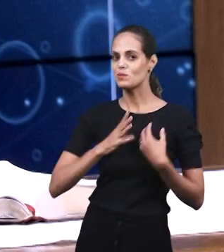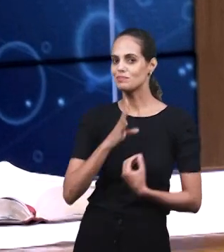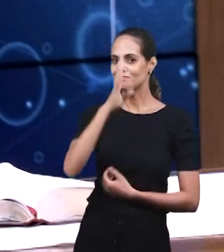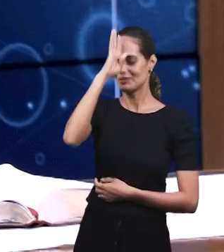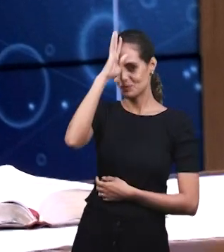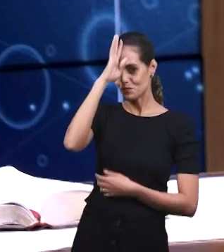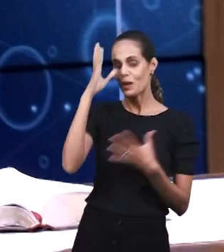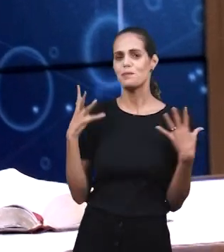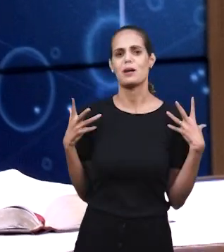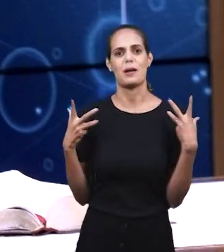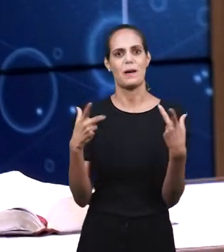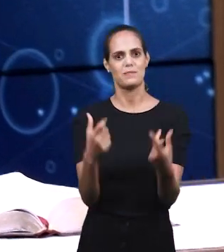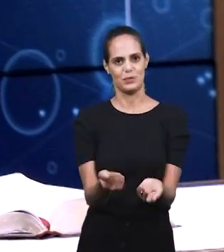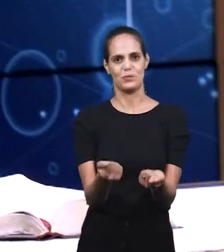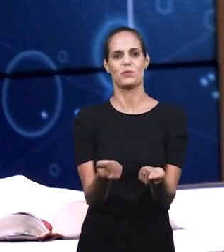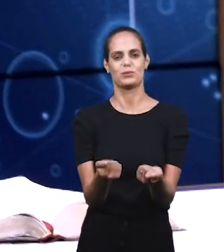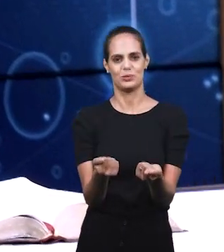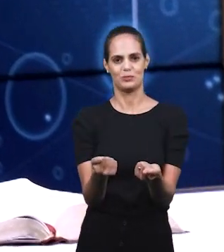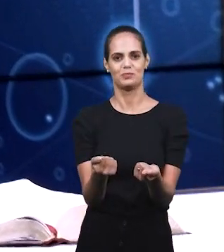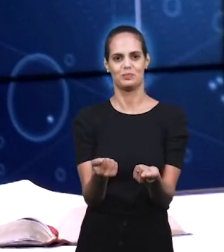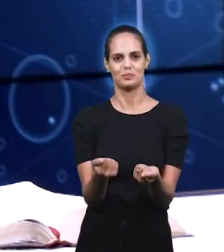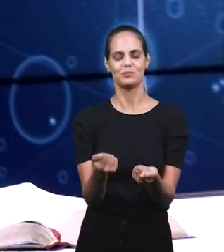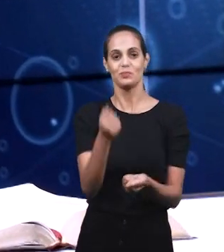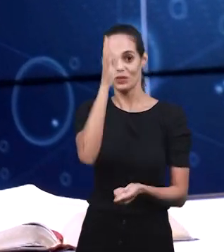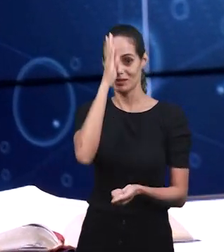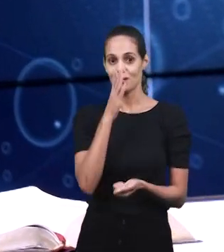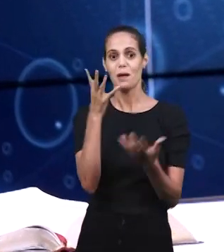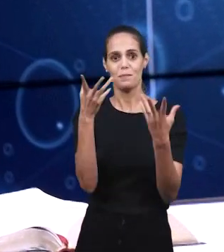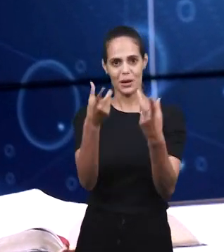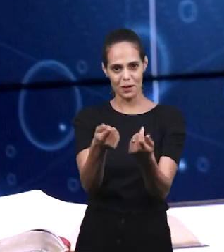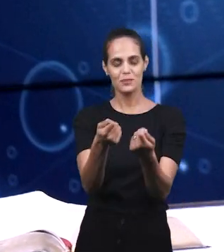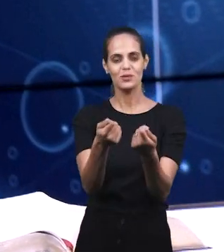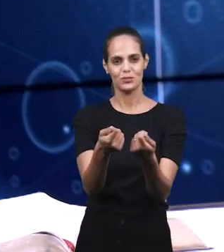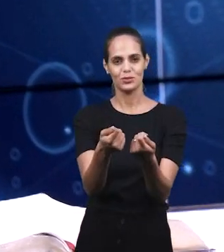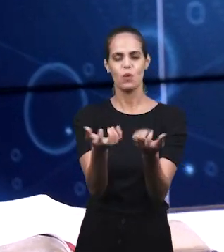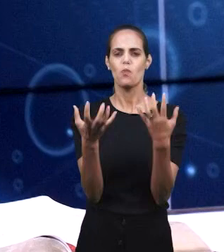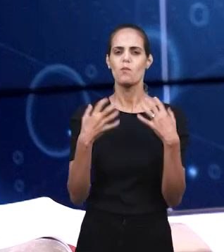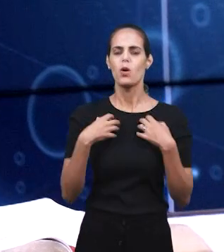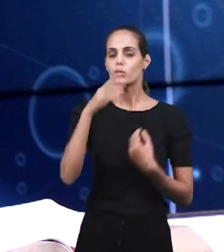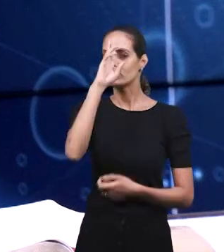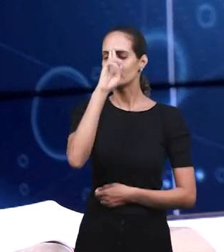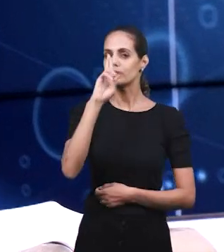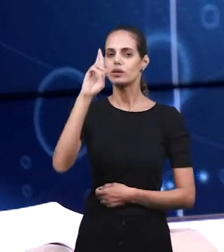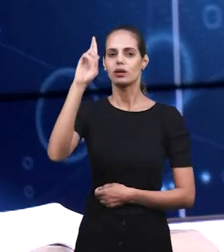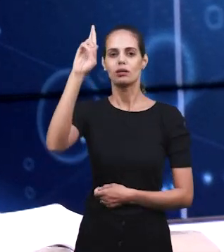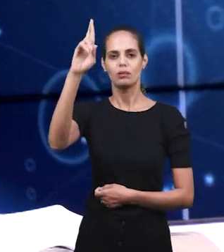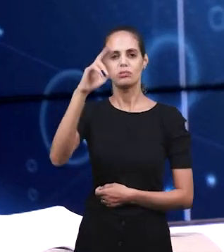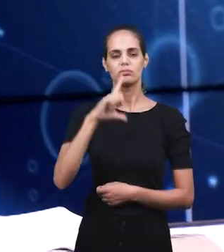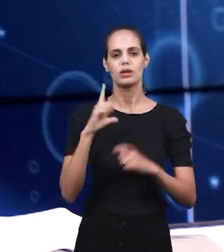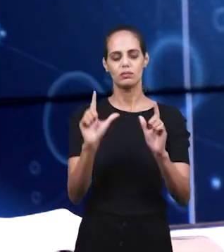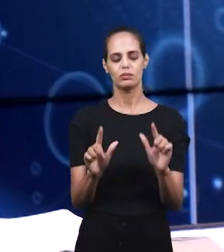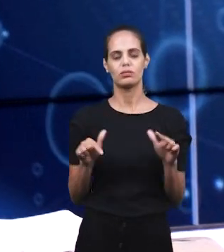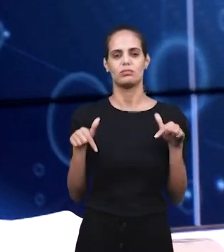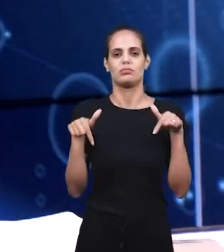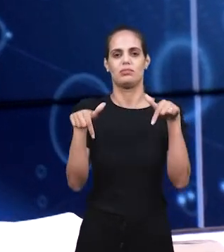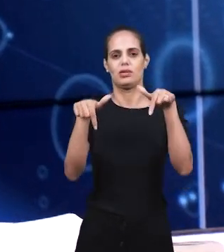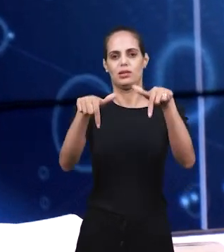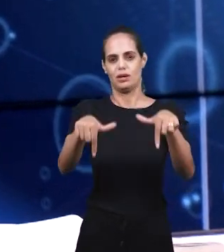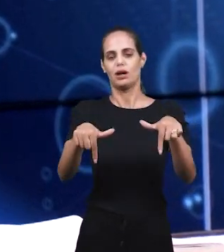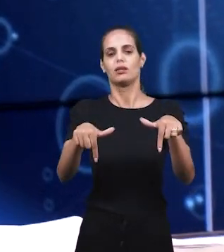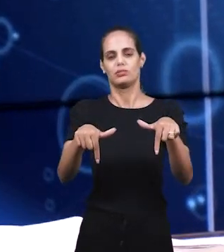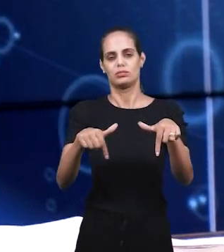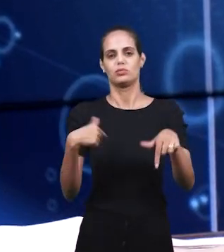Послюбленные сестры, да будет прославлено имя Господне, потому что Он совершает свою работу среди наших сестер, и участие